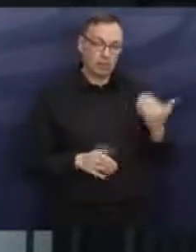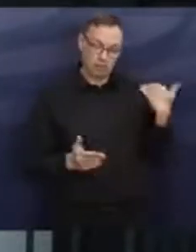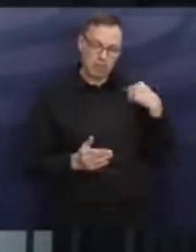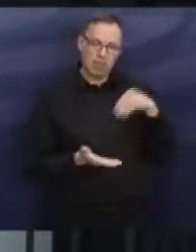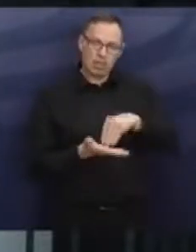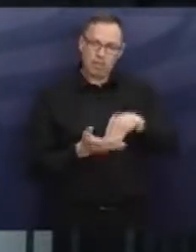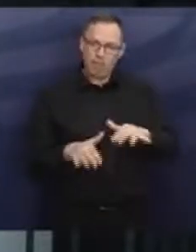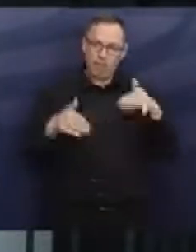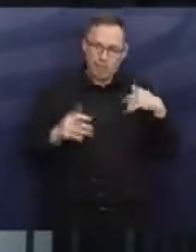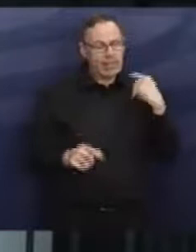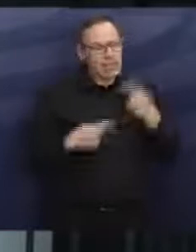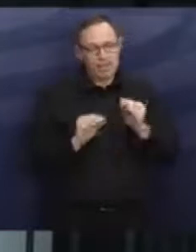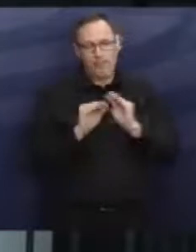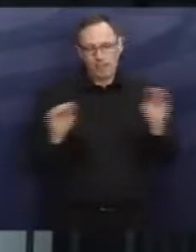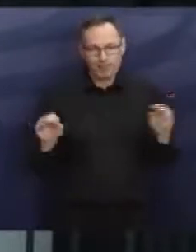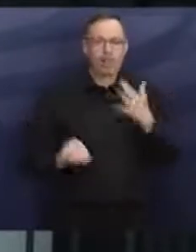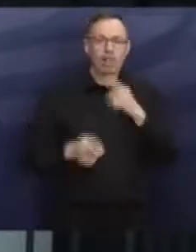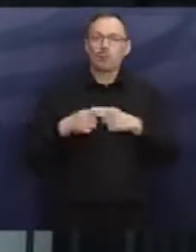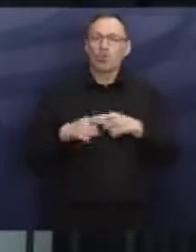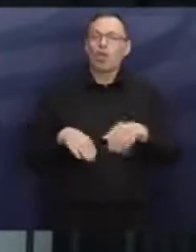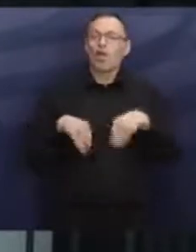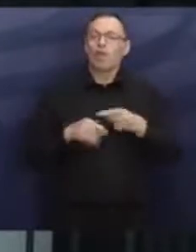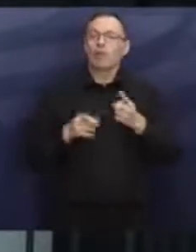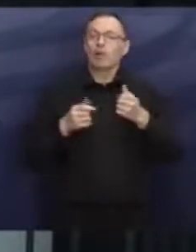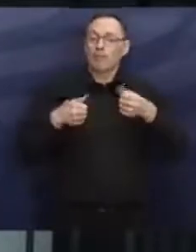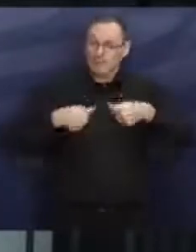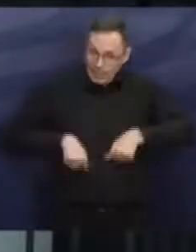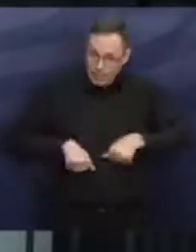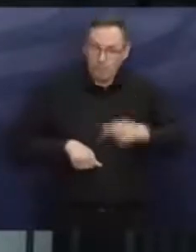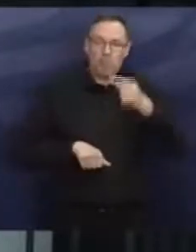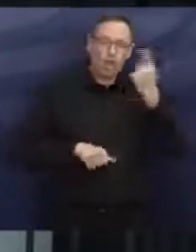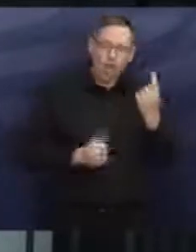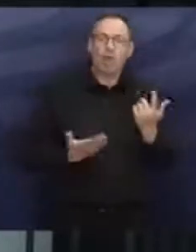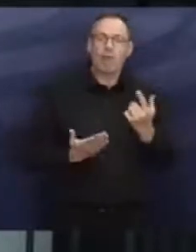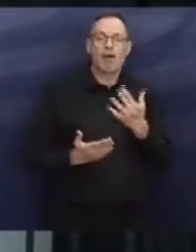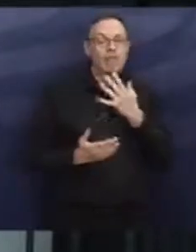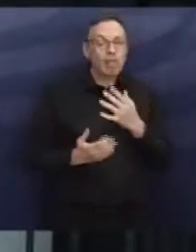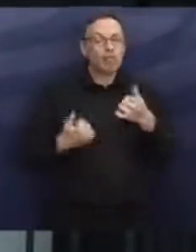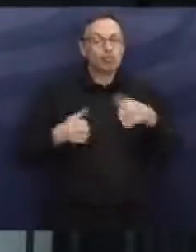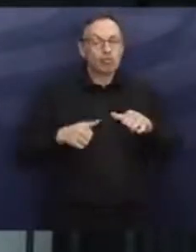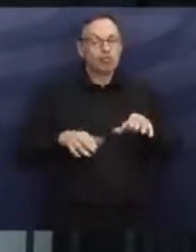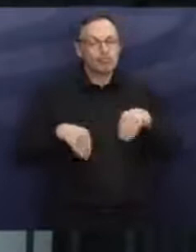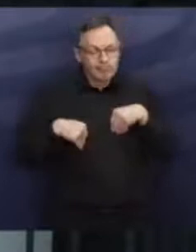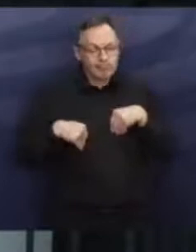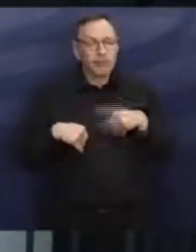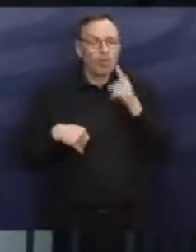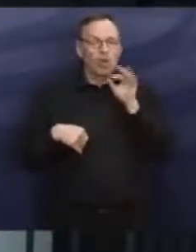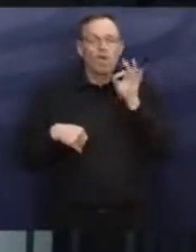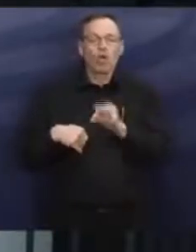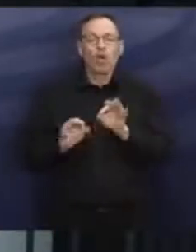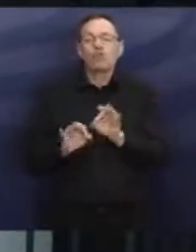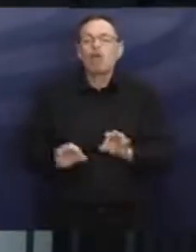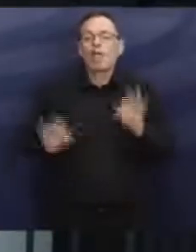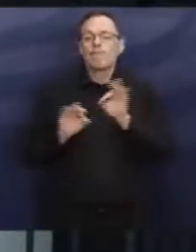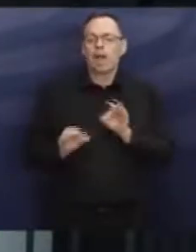Parlament sage ich immer, wenn wir Schulden machen müssen, ist das blöd und wenn, dann nur, schlimmere gesellschaftliche Schulden zu verhindern. Und